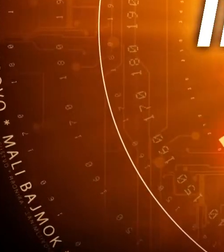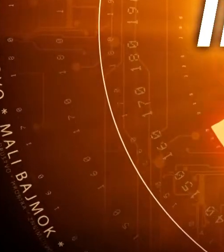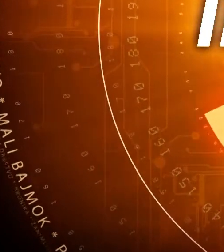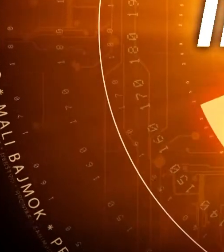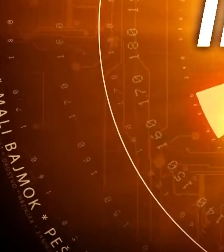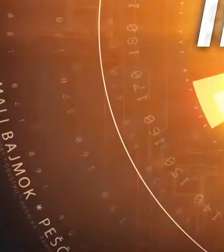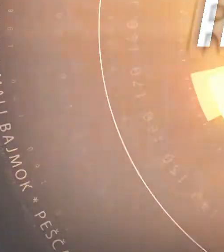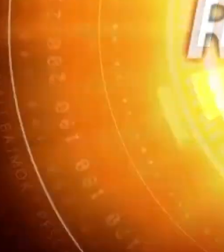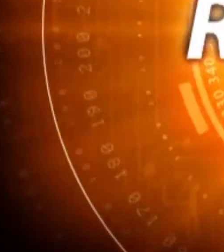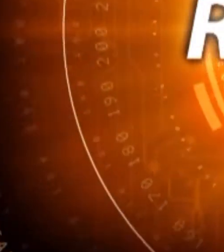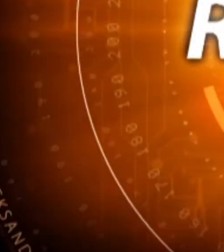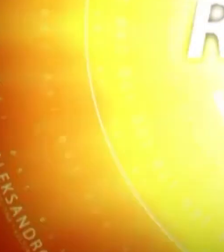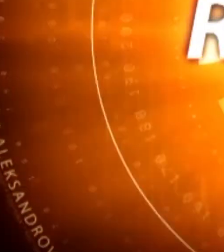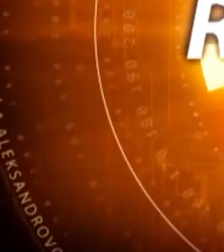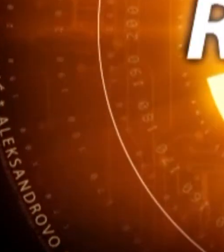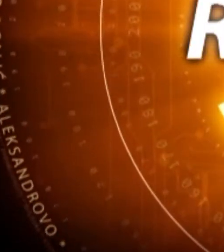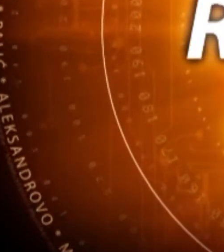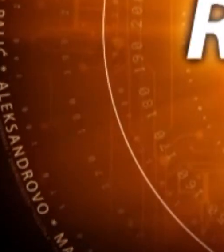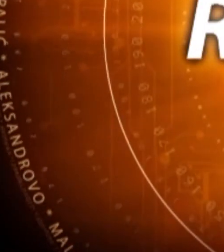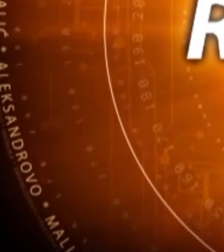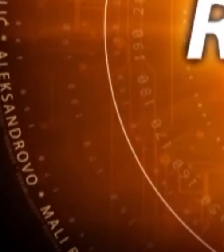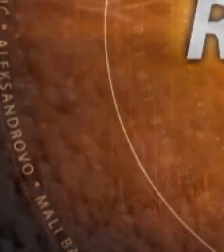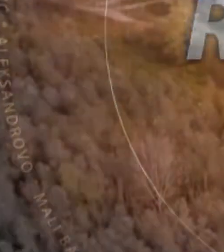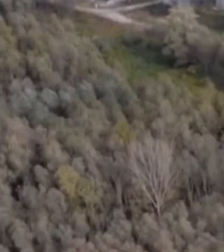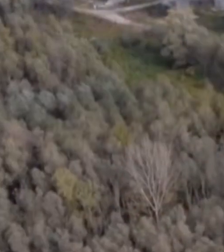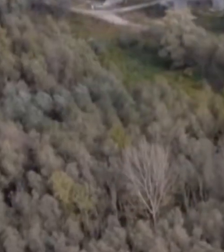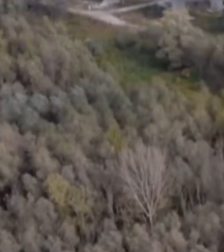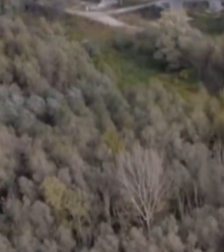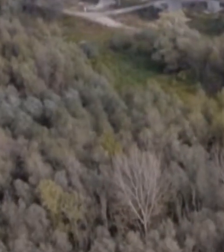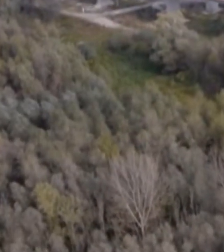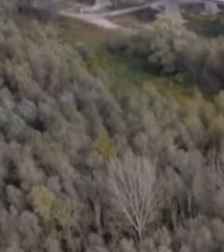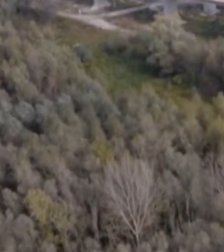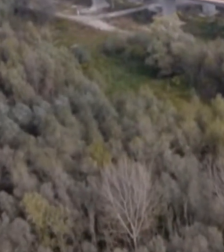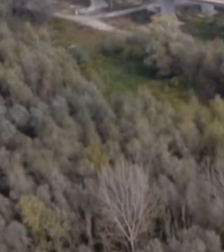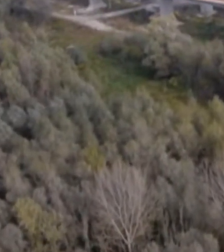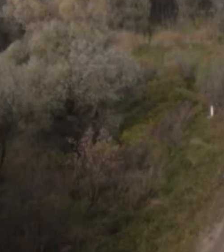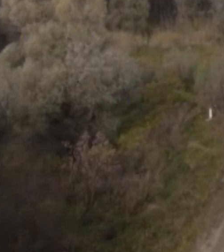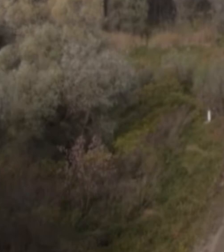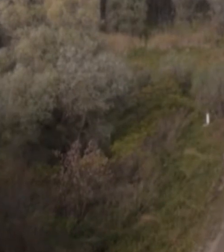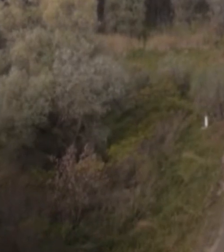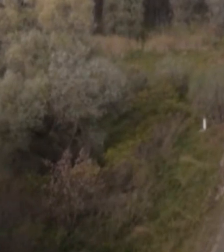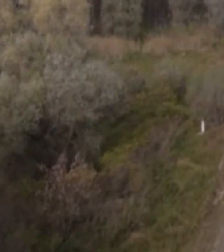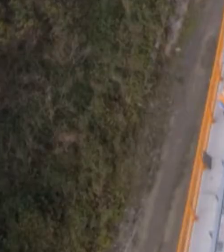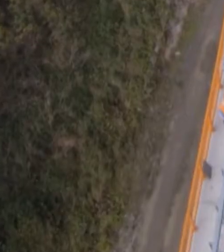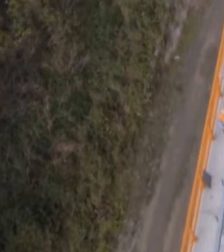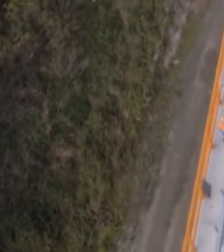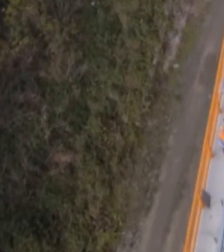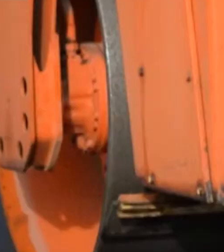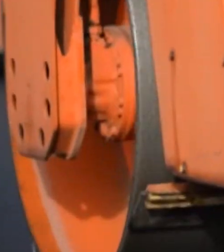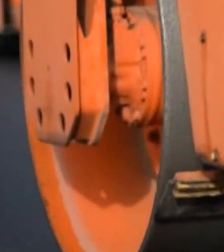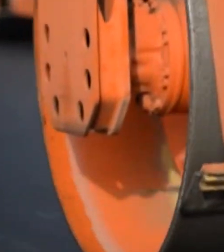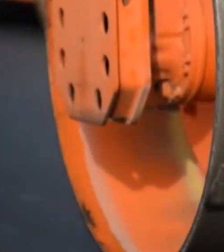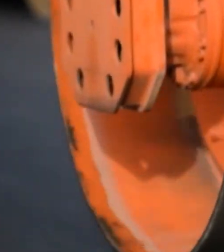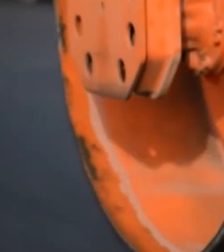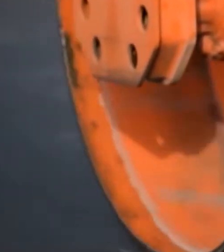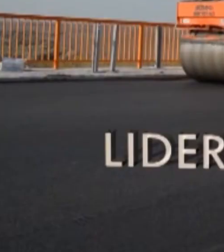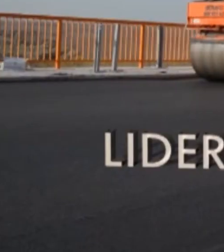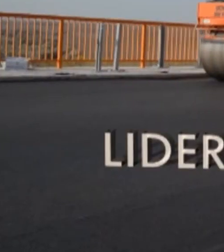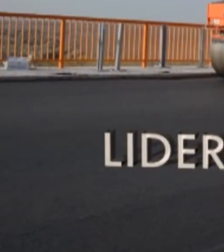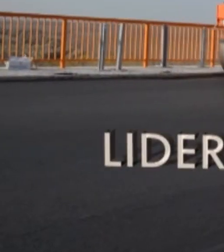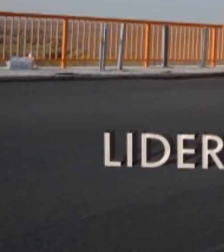very